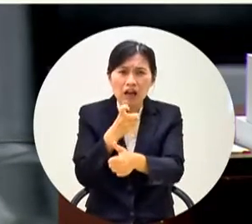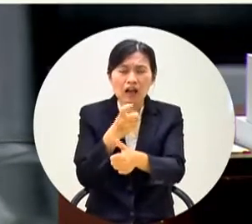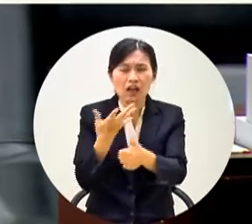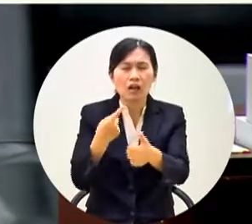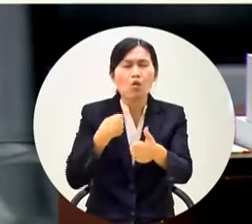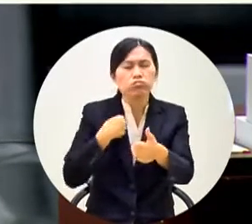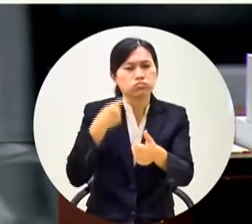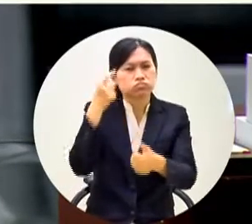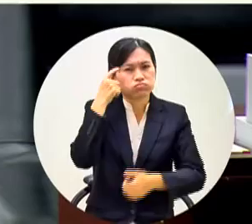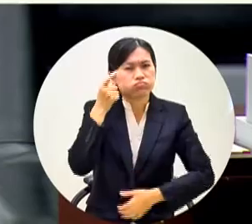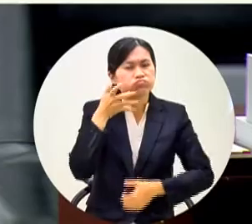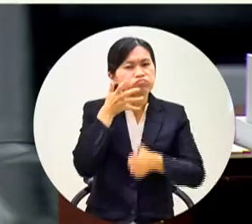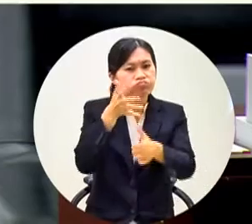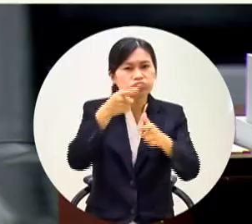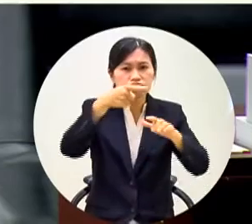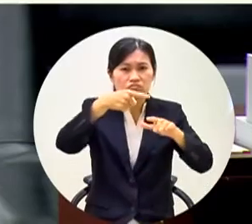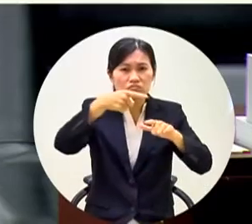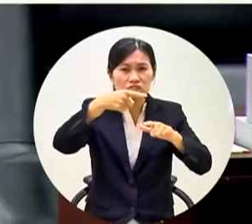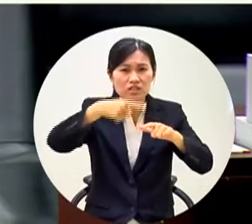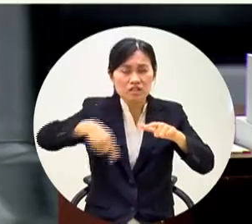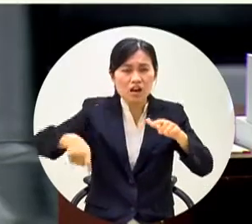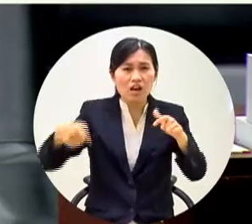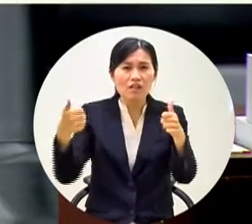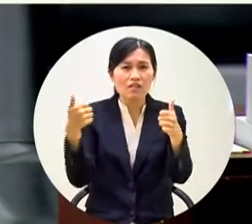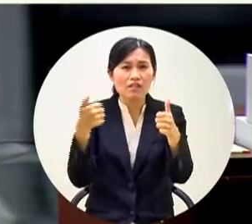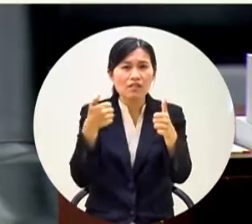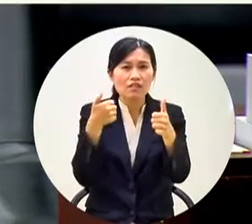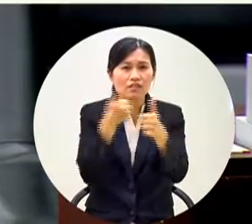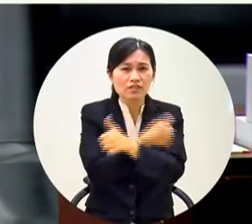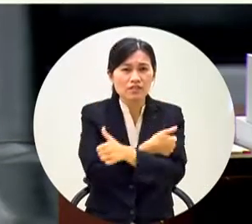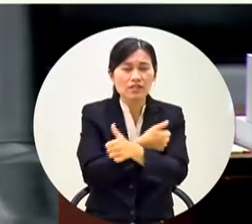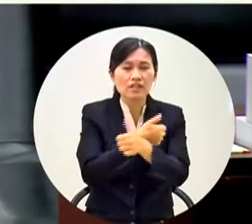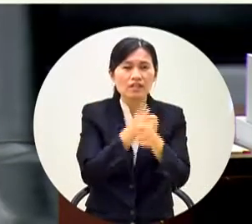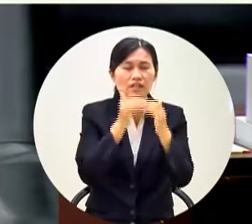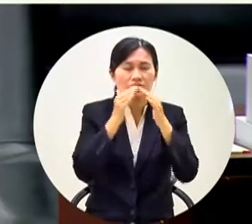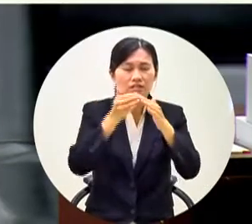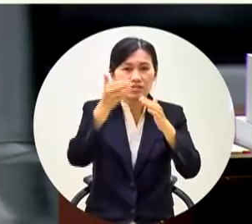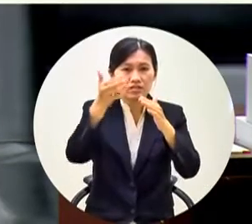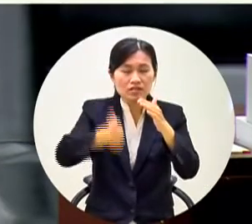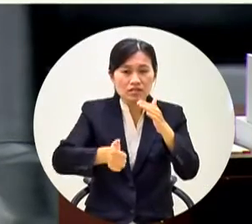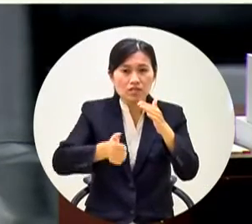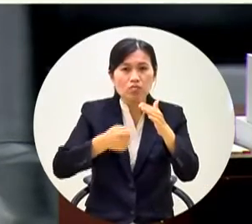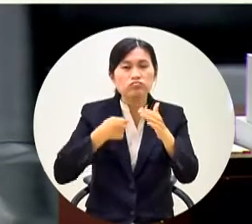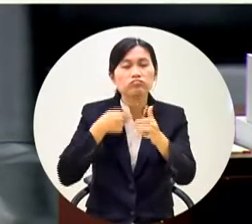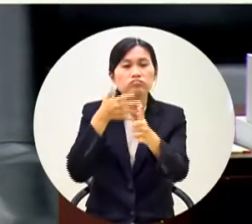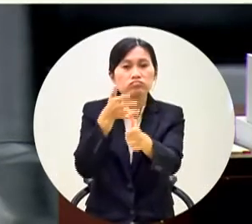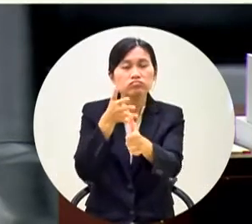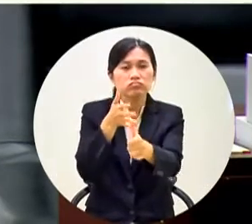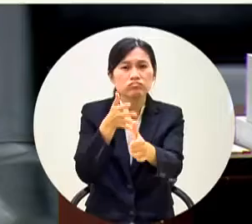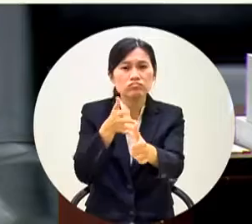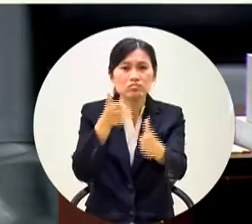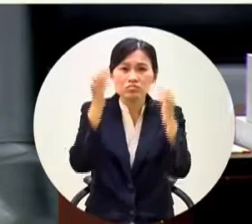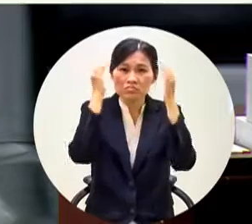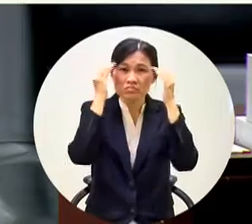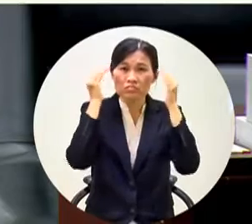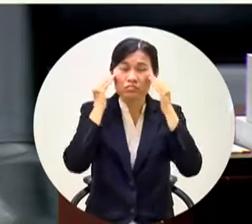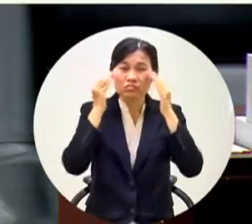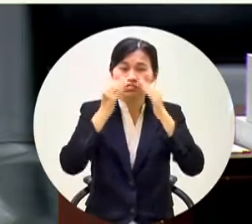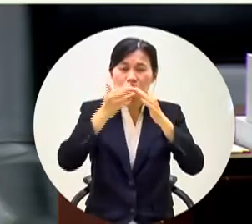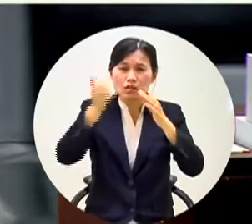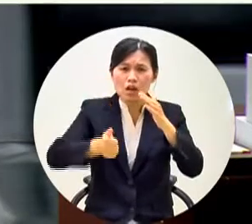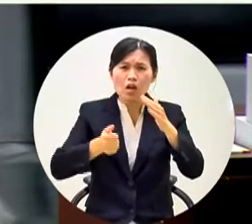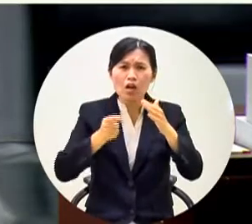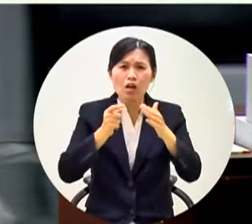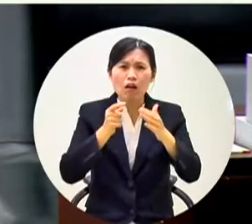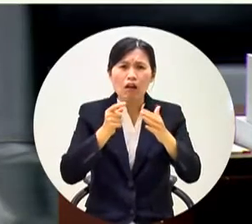就叫我們的葉副市長代理人請問你韓市長他明明就落跑了